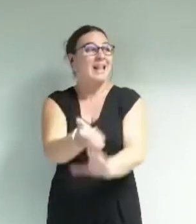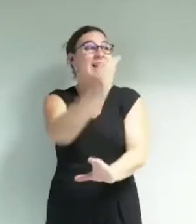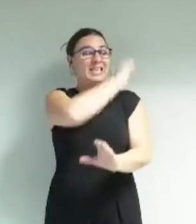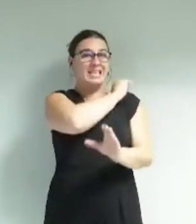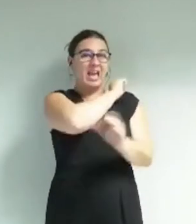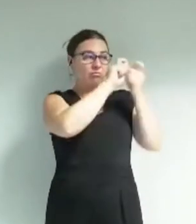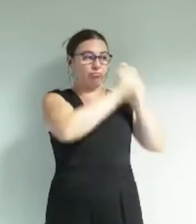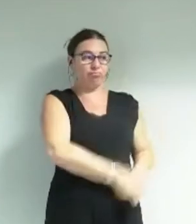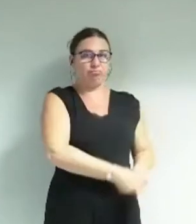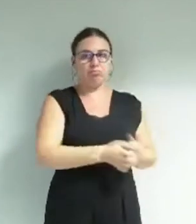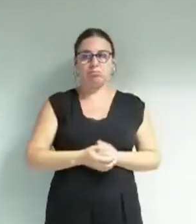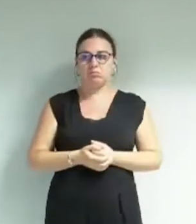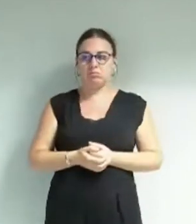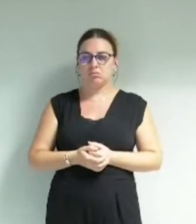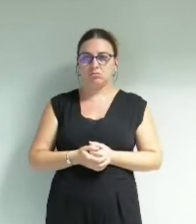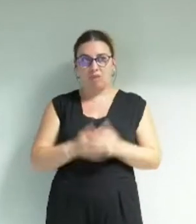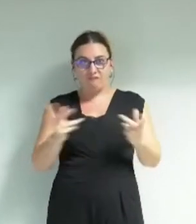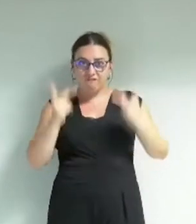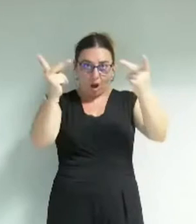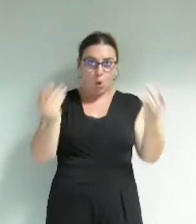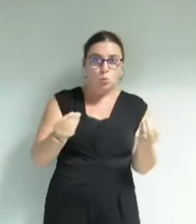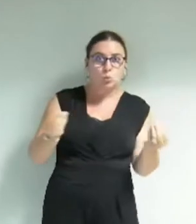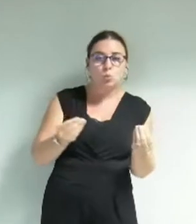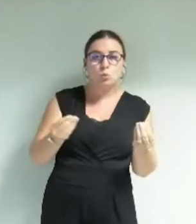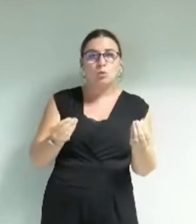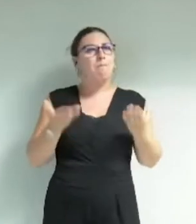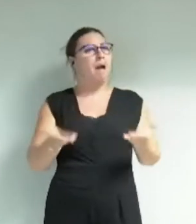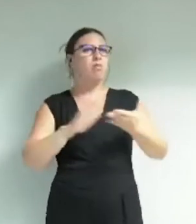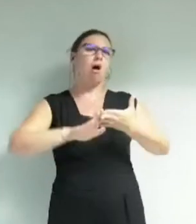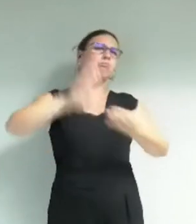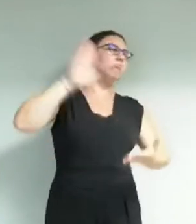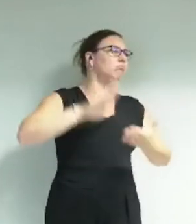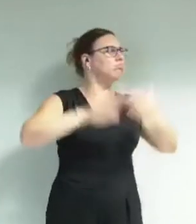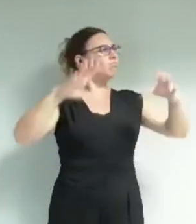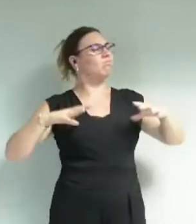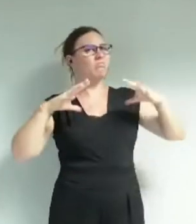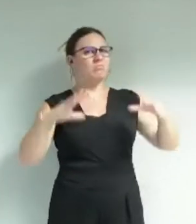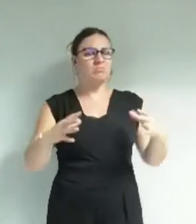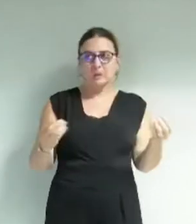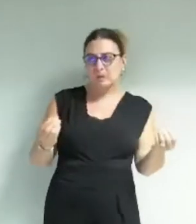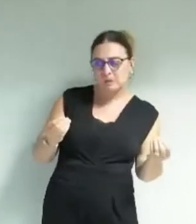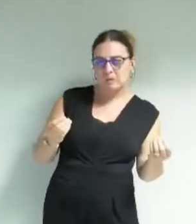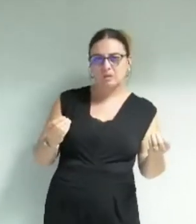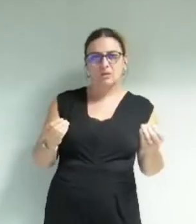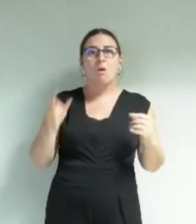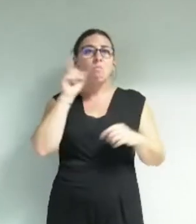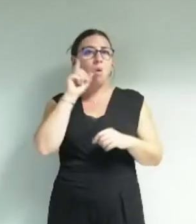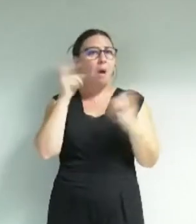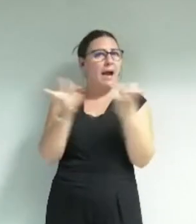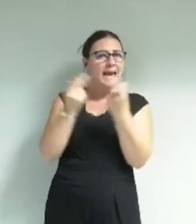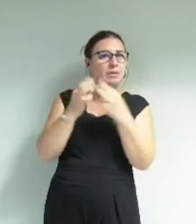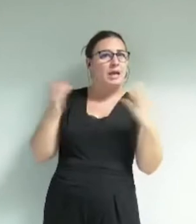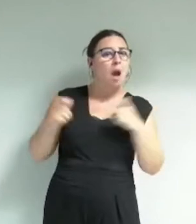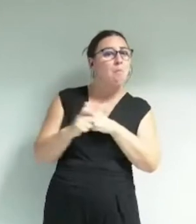? Quel crédit donner aux engagements que vous prenez aujourd'hui ? D'autant que vous ne dites pas comment vous comptez